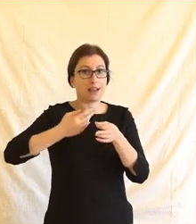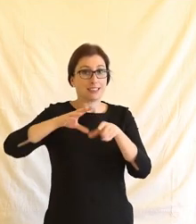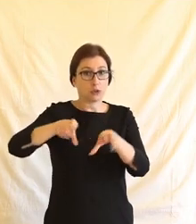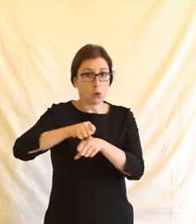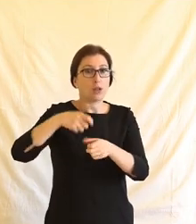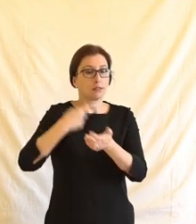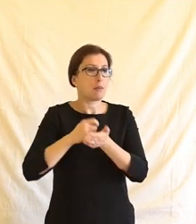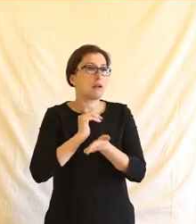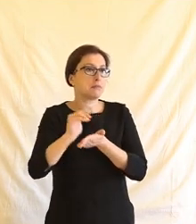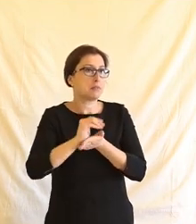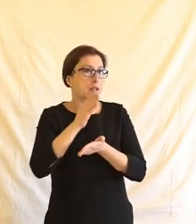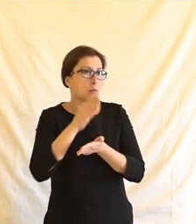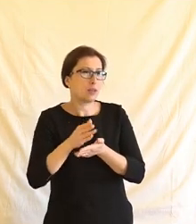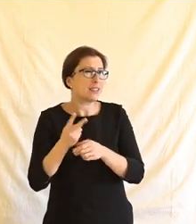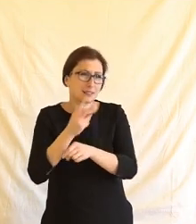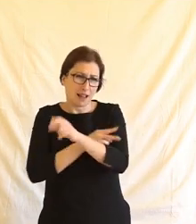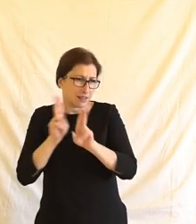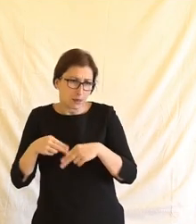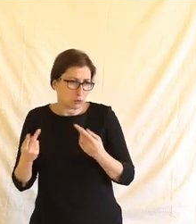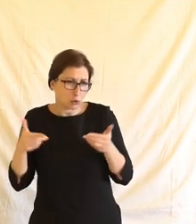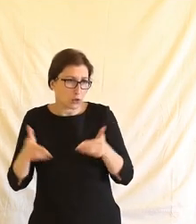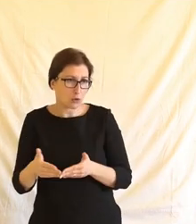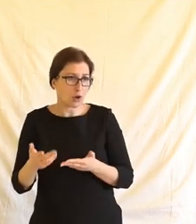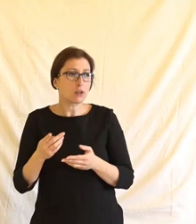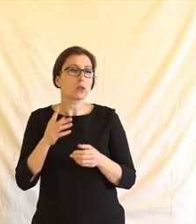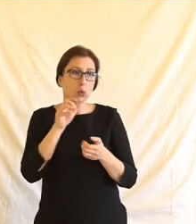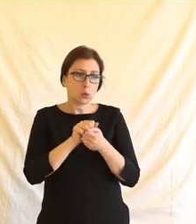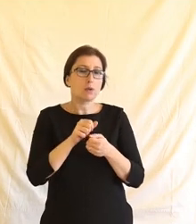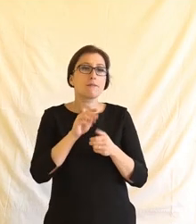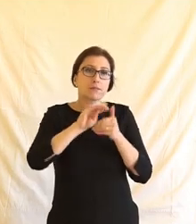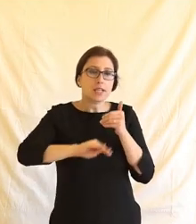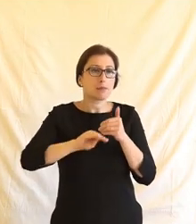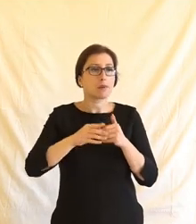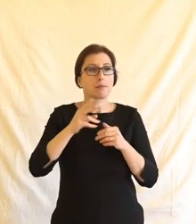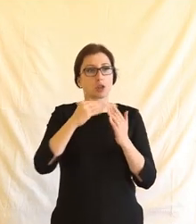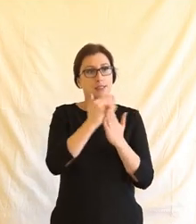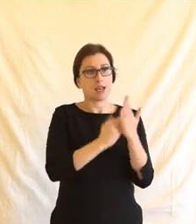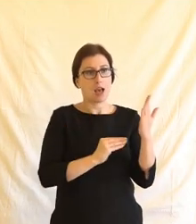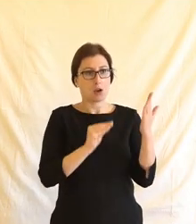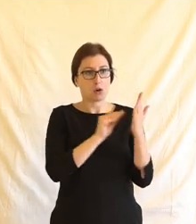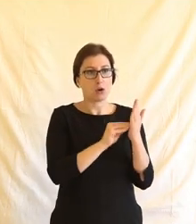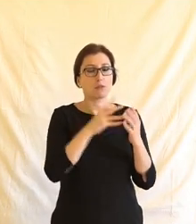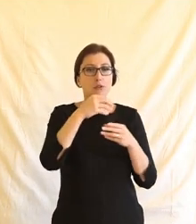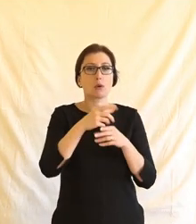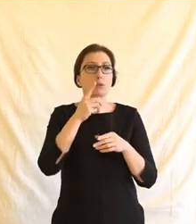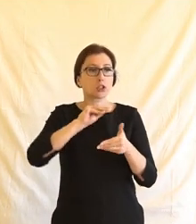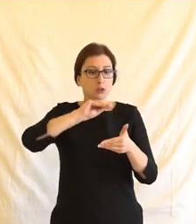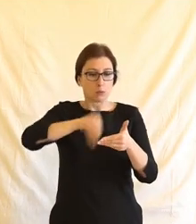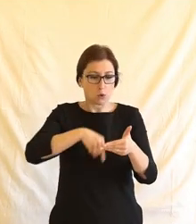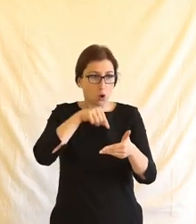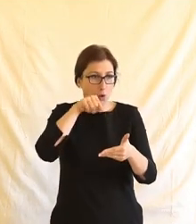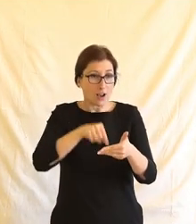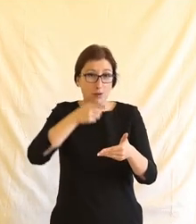neposkytnu, tak to fungovat nemůže. Jsou samozřejmě určité výjimky popsané v zákoně, kdy je potřeba kvůli uzavření smlouvy.